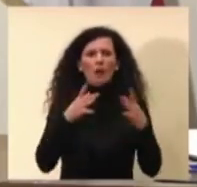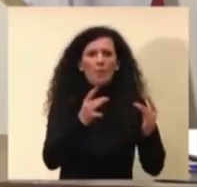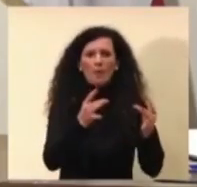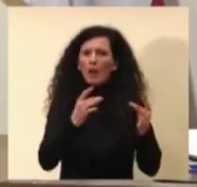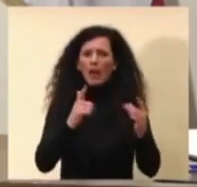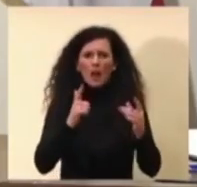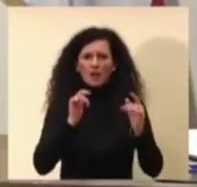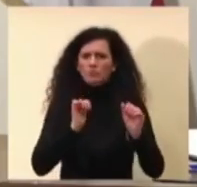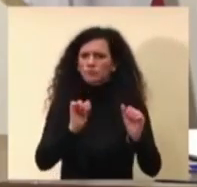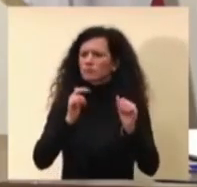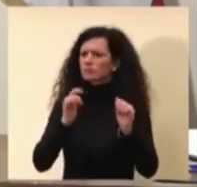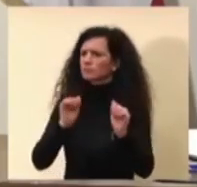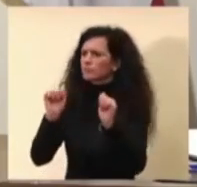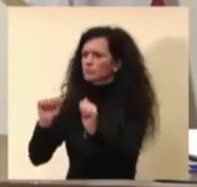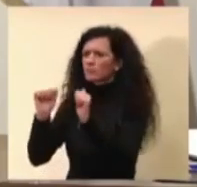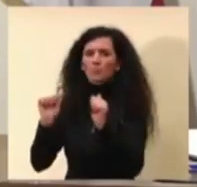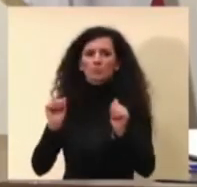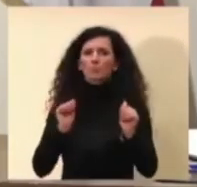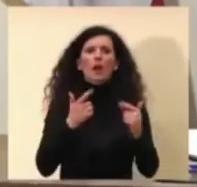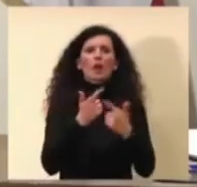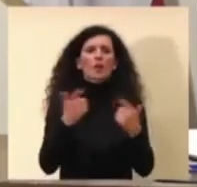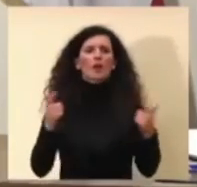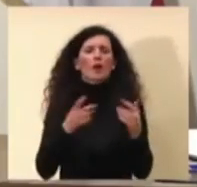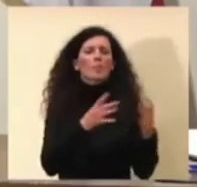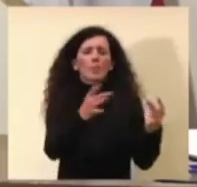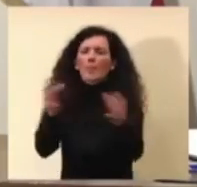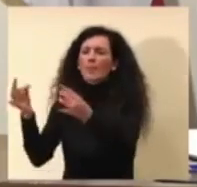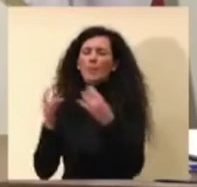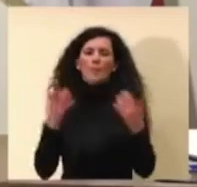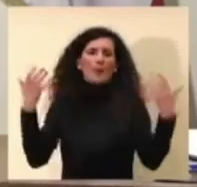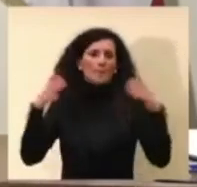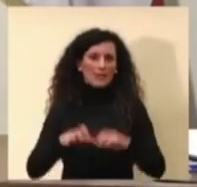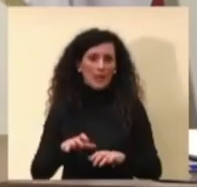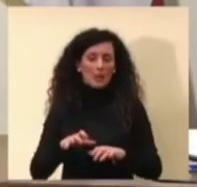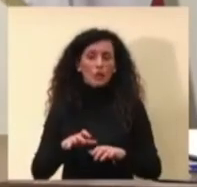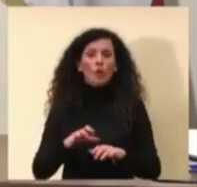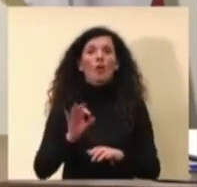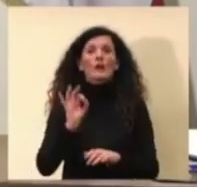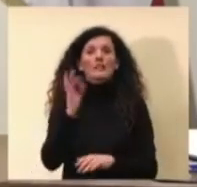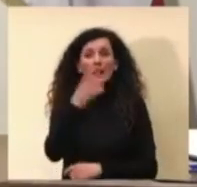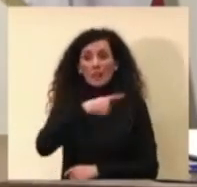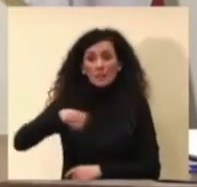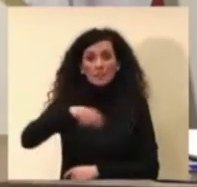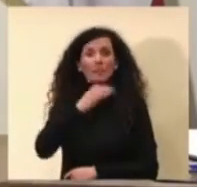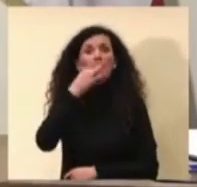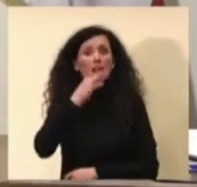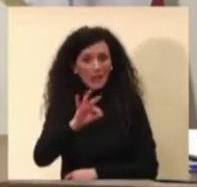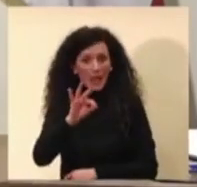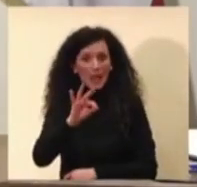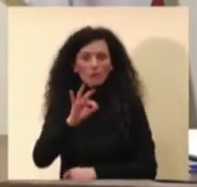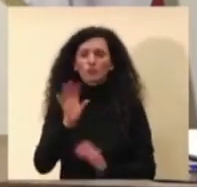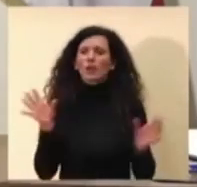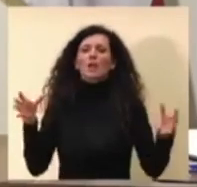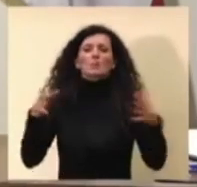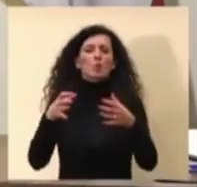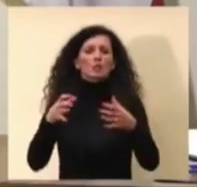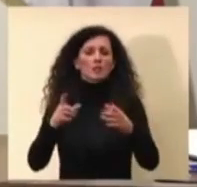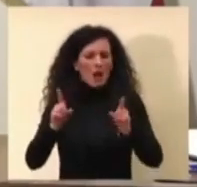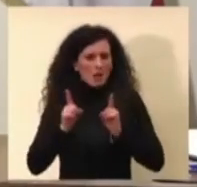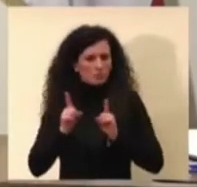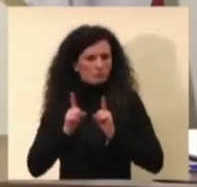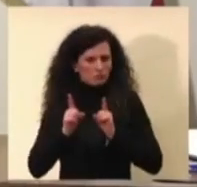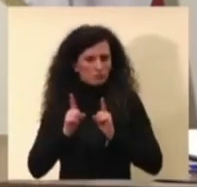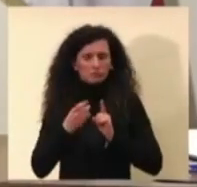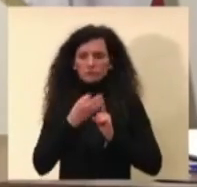e questo è l'obiettivo principale. Dopodiché se riusciremo ad aggiungere prima o poi l'immunità di comunità a tenere